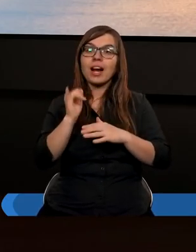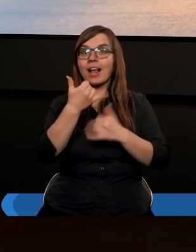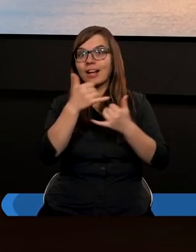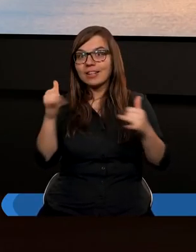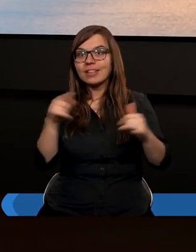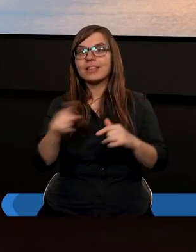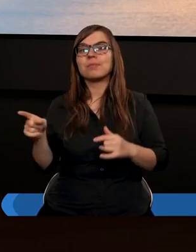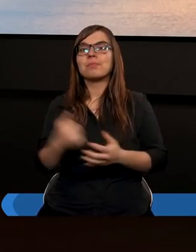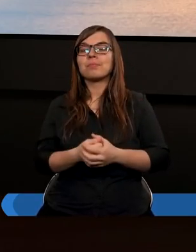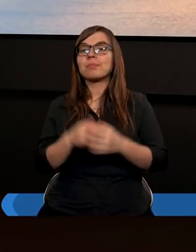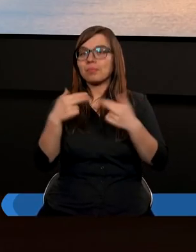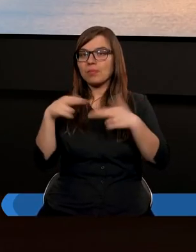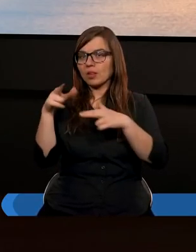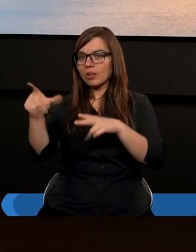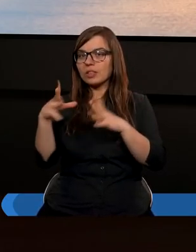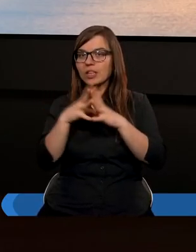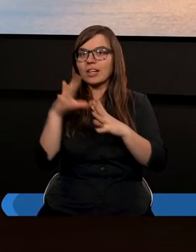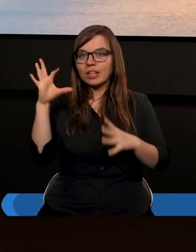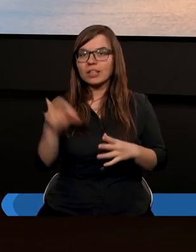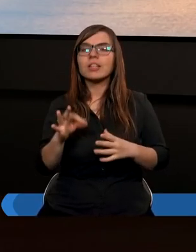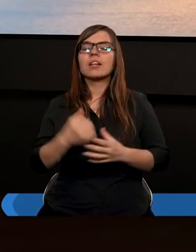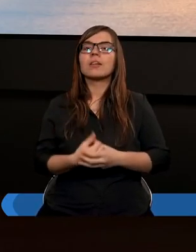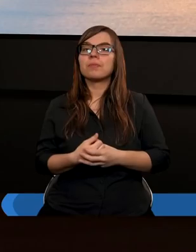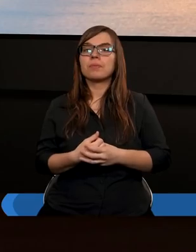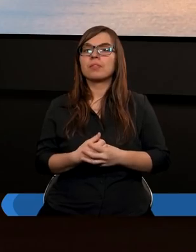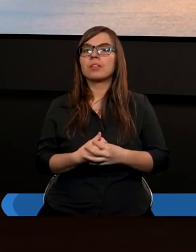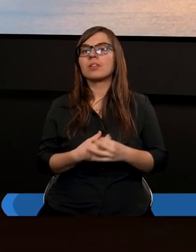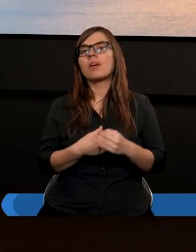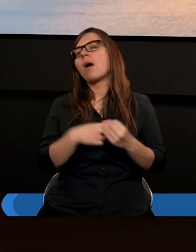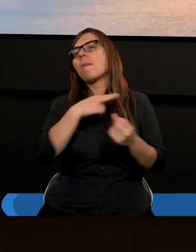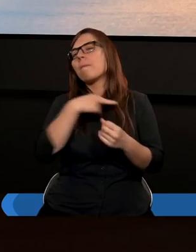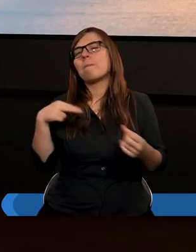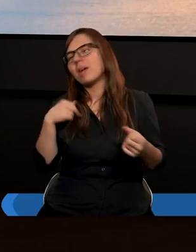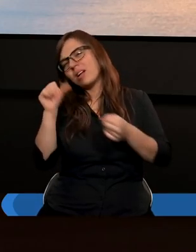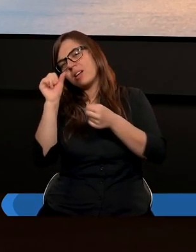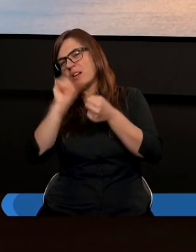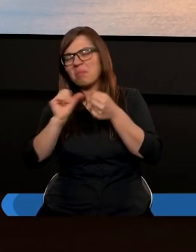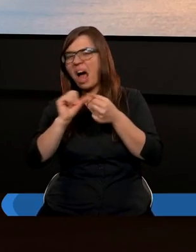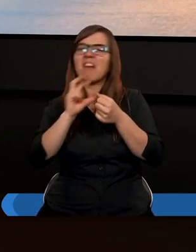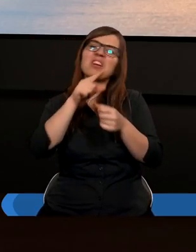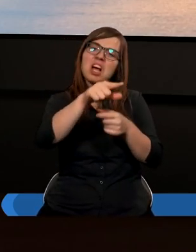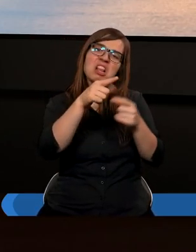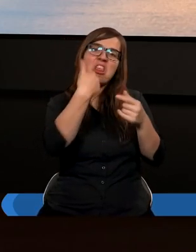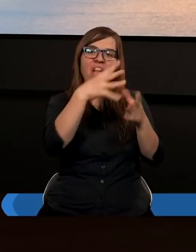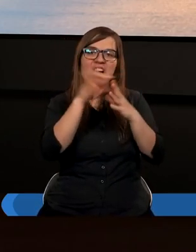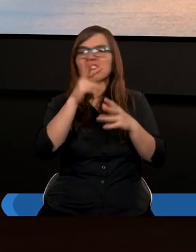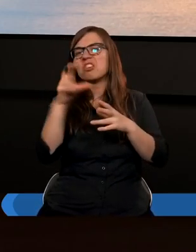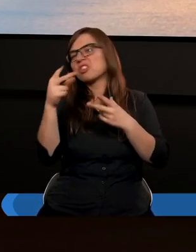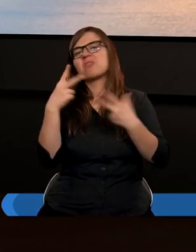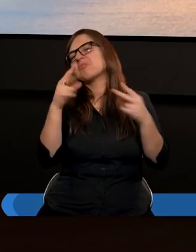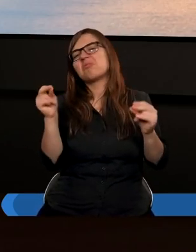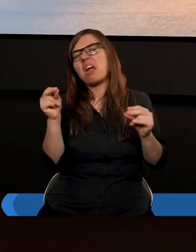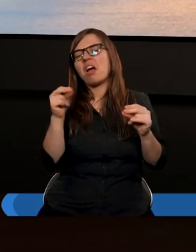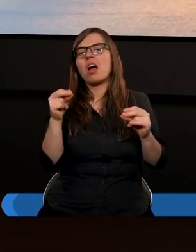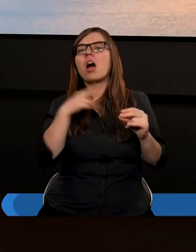nie oddają tę dziesięcinę. My tego nie sprawdzamy, kto oddaje, kto nie. To są